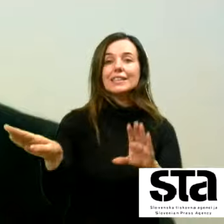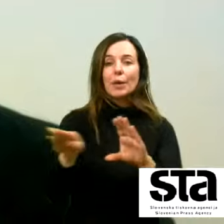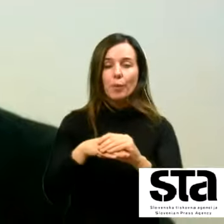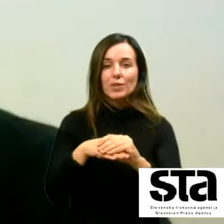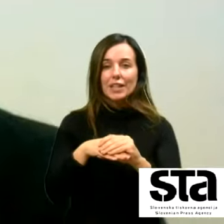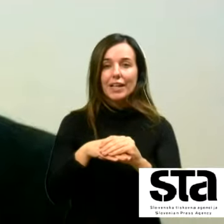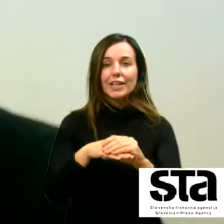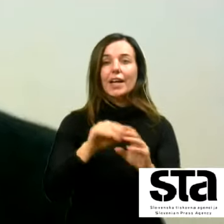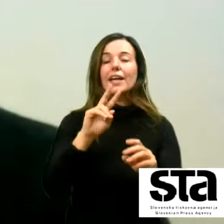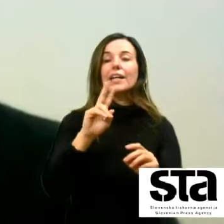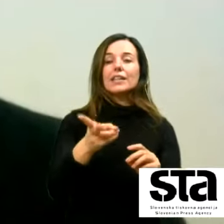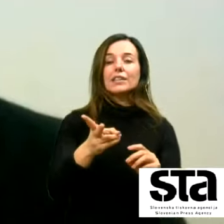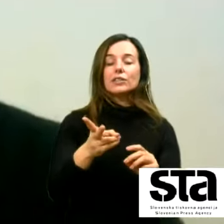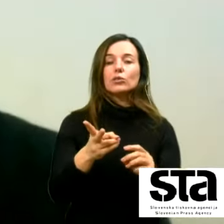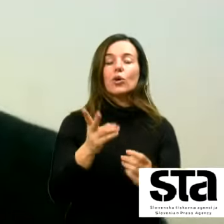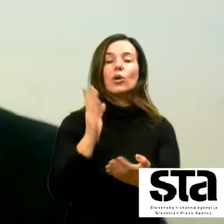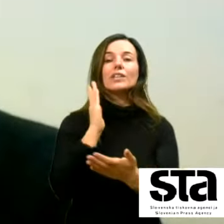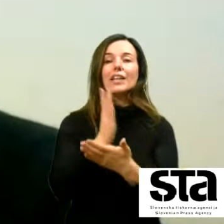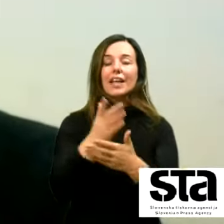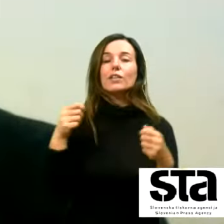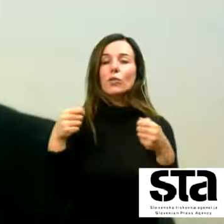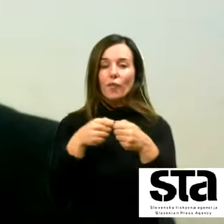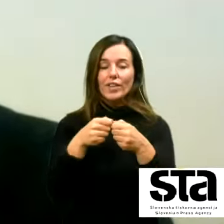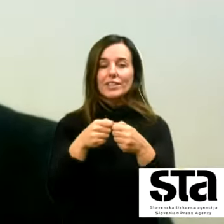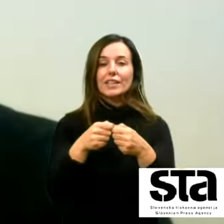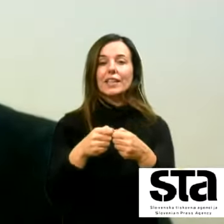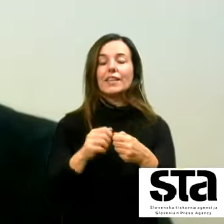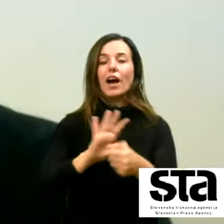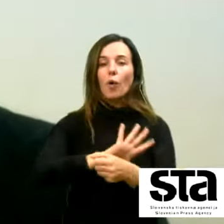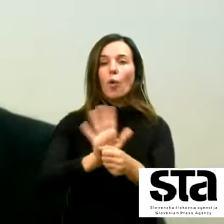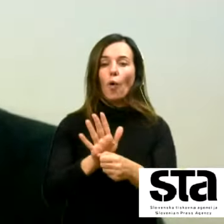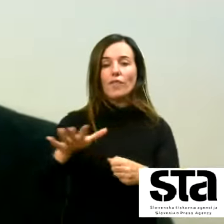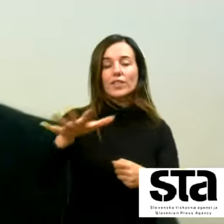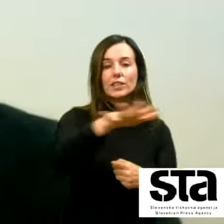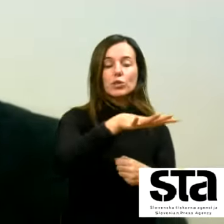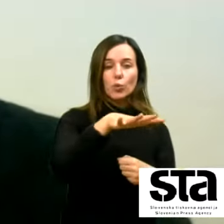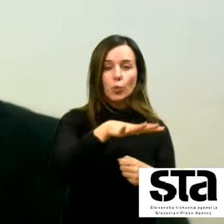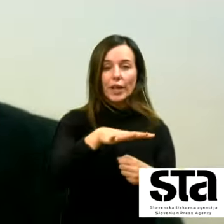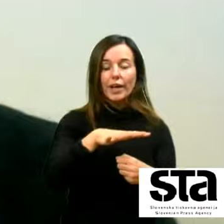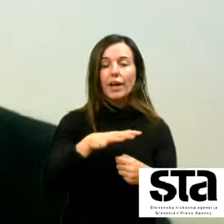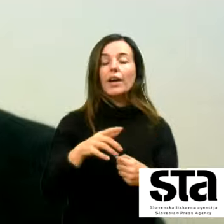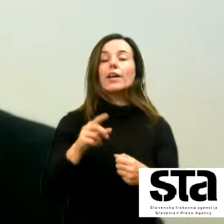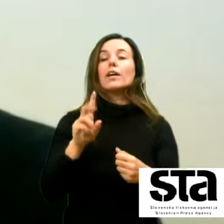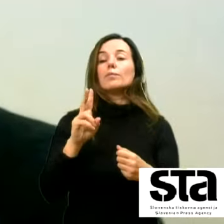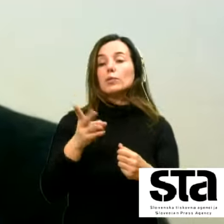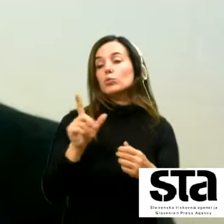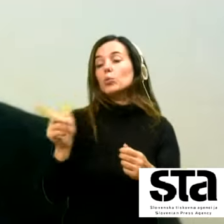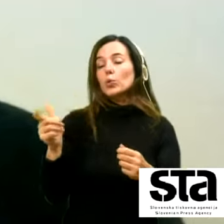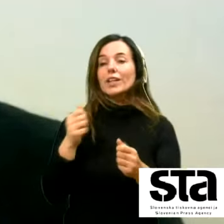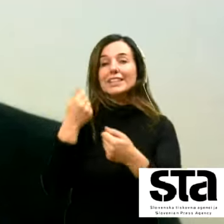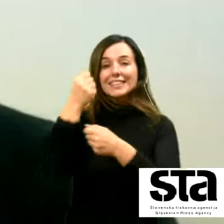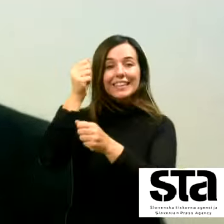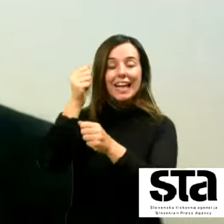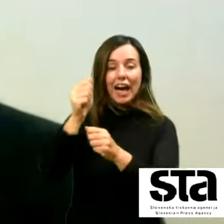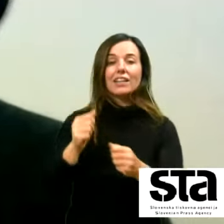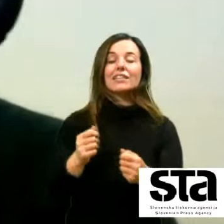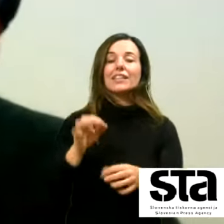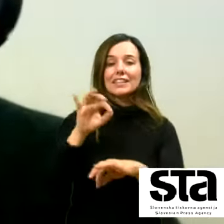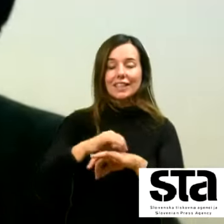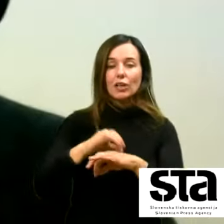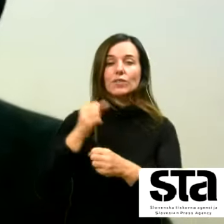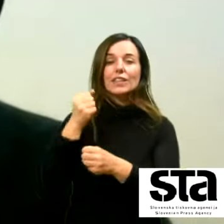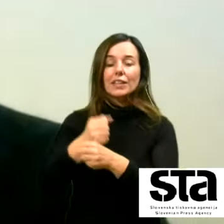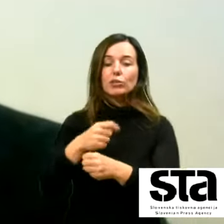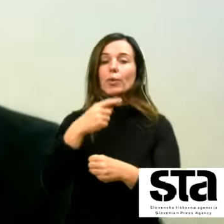ki so neposredno vezani na te COVID cone med tem ko vstrajo sindikati zdravstvenih delavcev in delavcev v socialnih